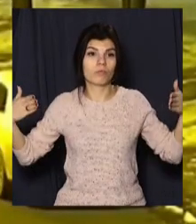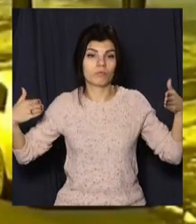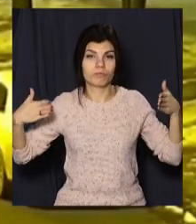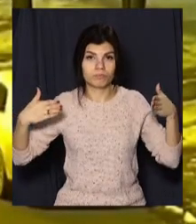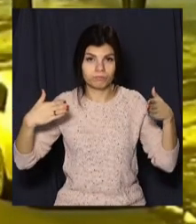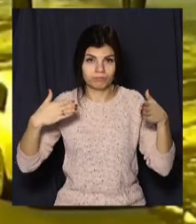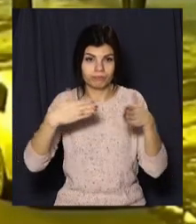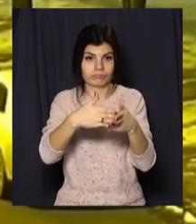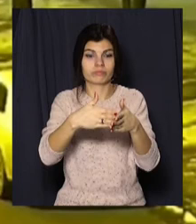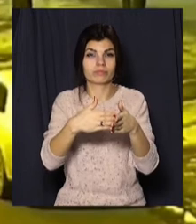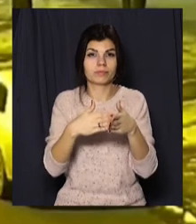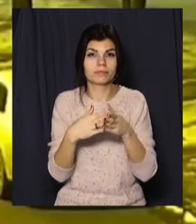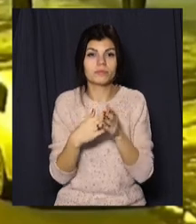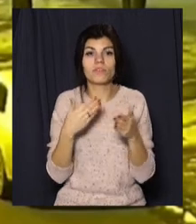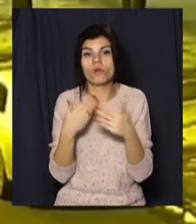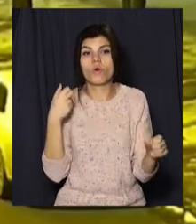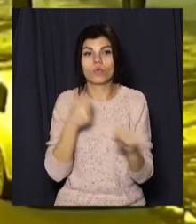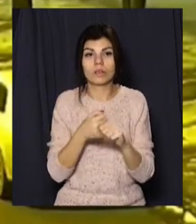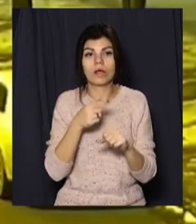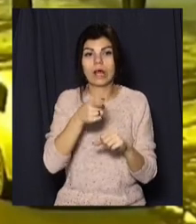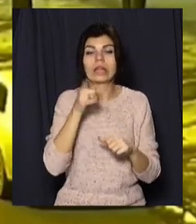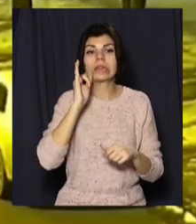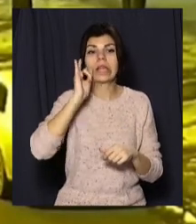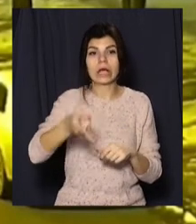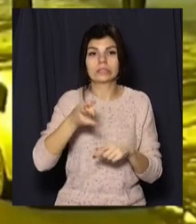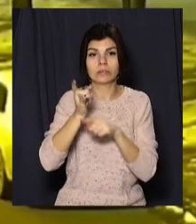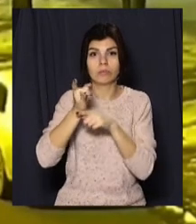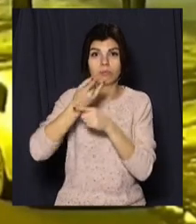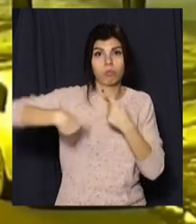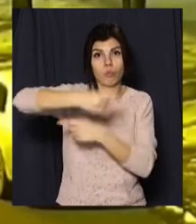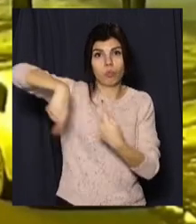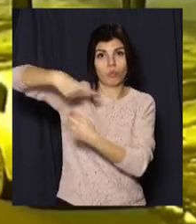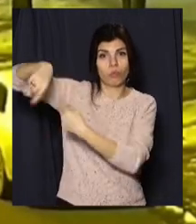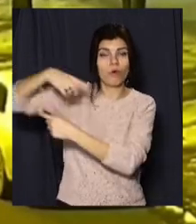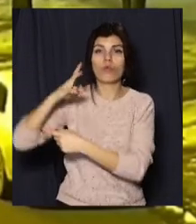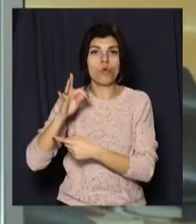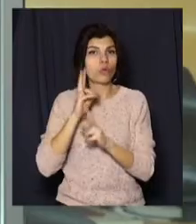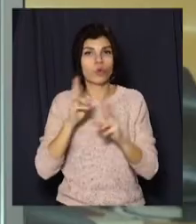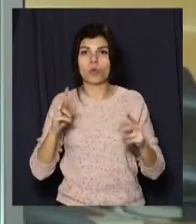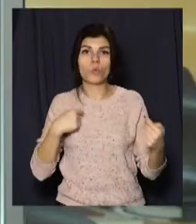врізалась одна в одну. Від удару таксі розвернуло. На щастя, ніхто не постраждав.